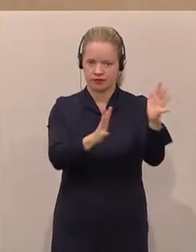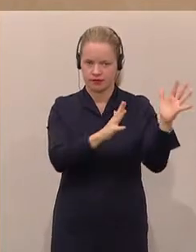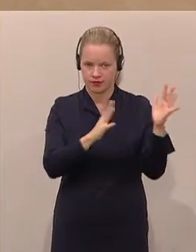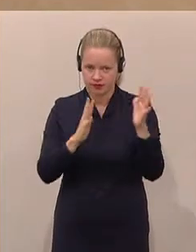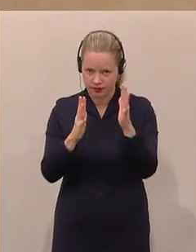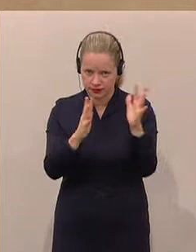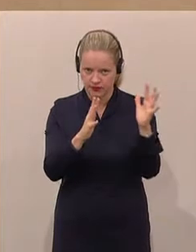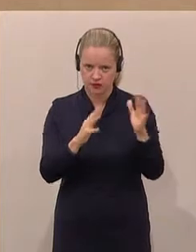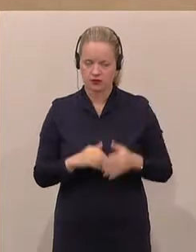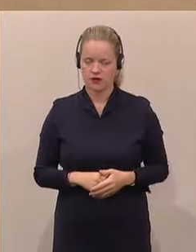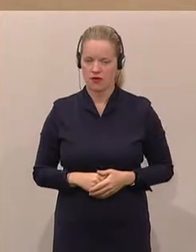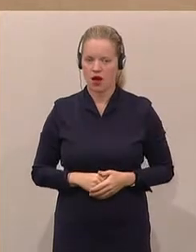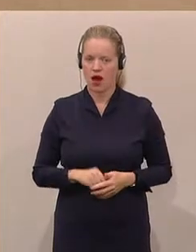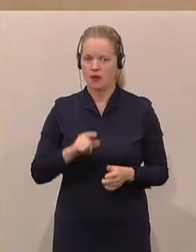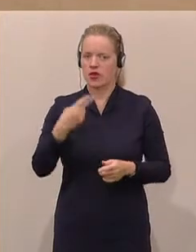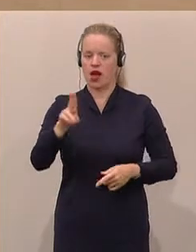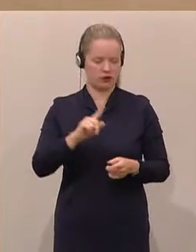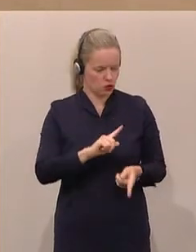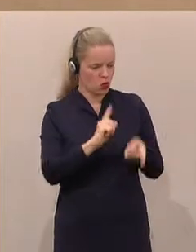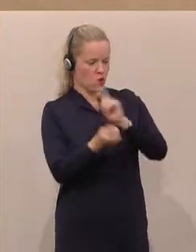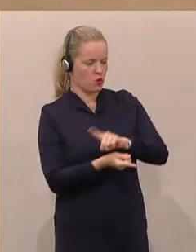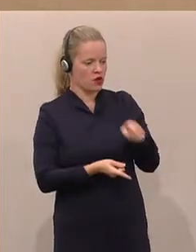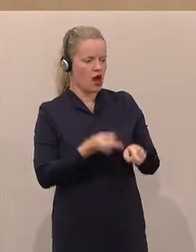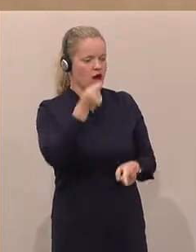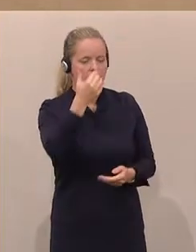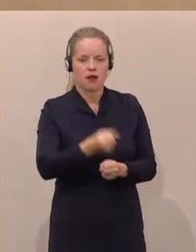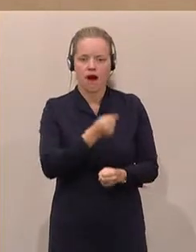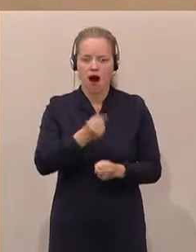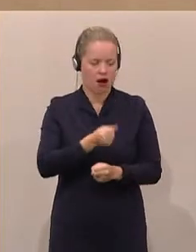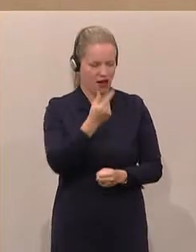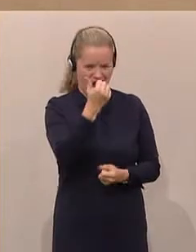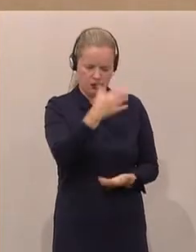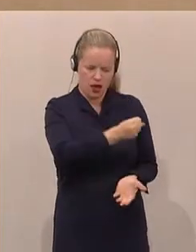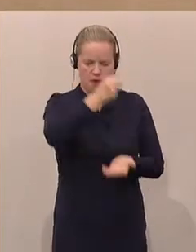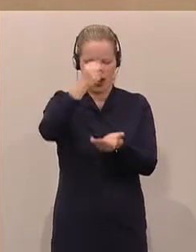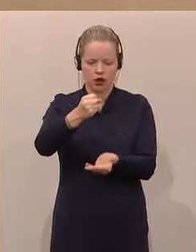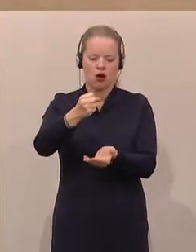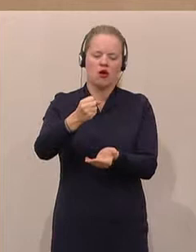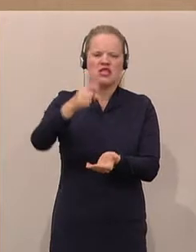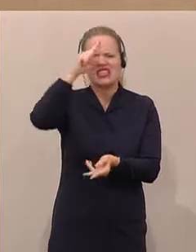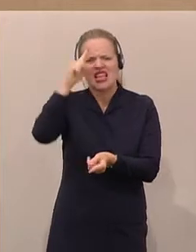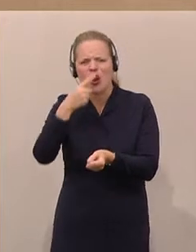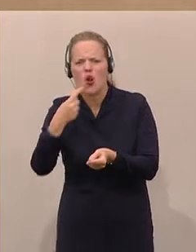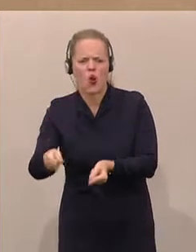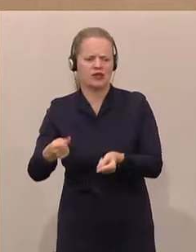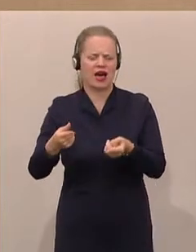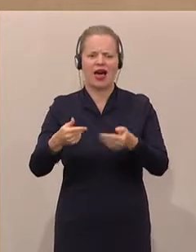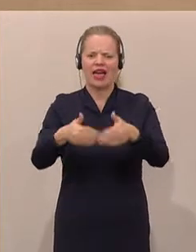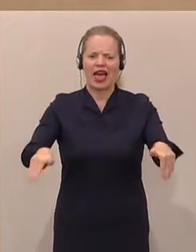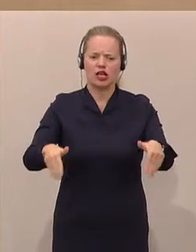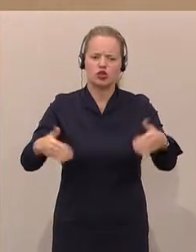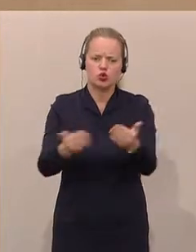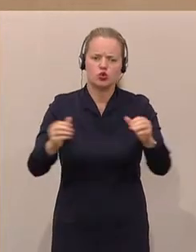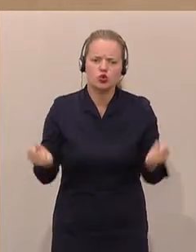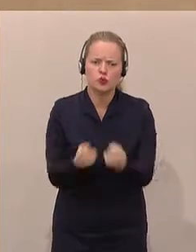Stattdessen nehmen Sie lieber Geld in die Hand und führen sinnlose Grenzschutzübungen durch oder stecken das Geld